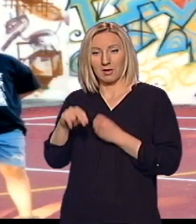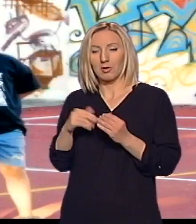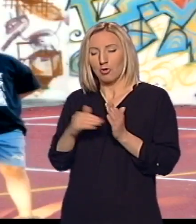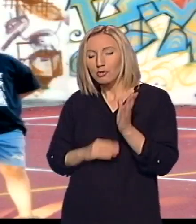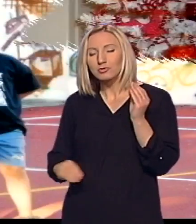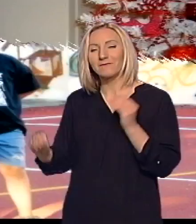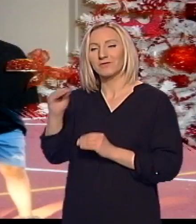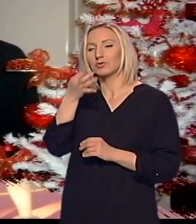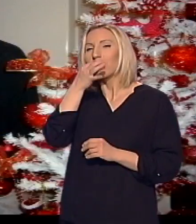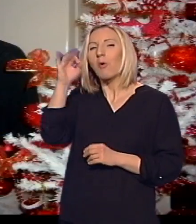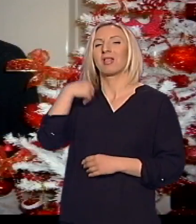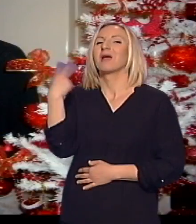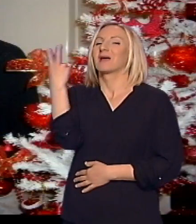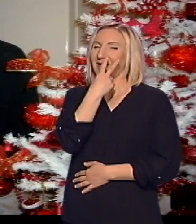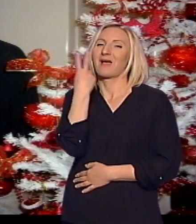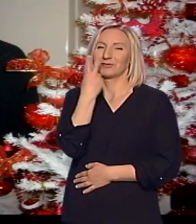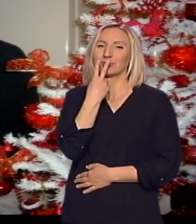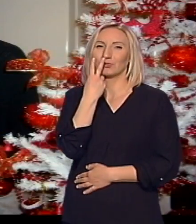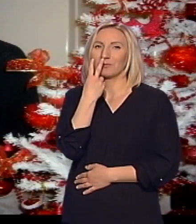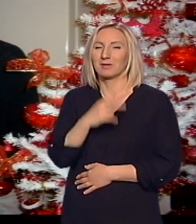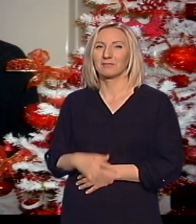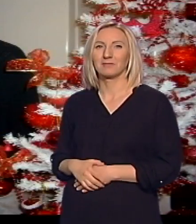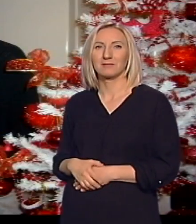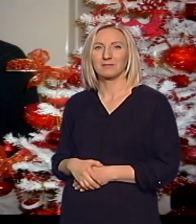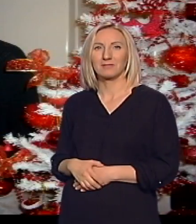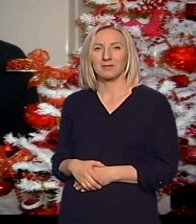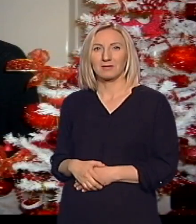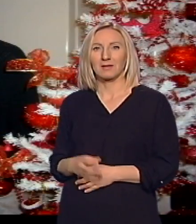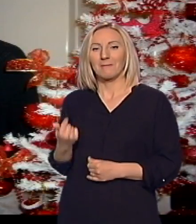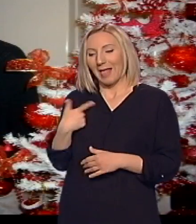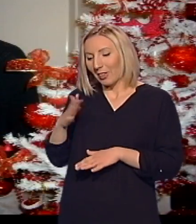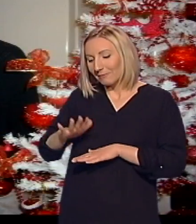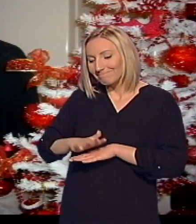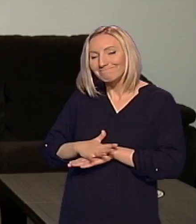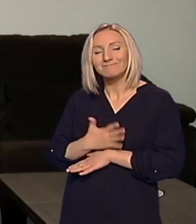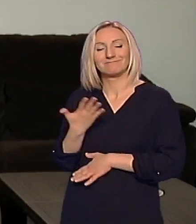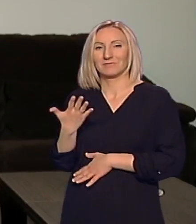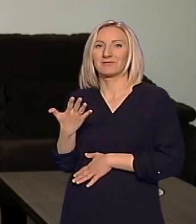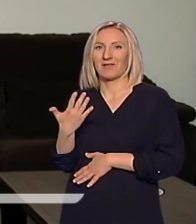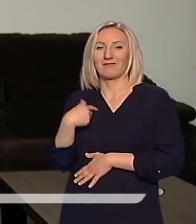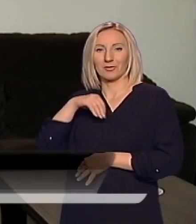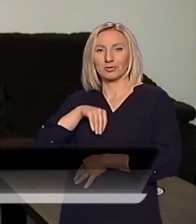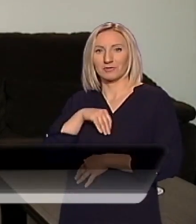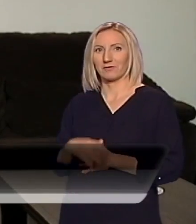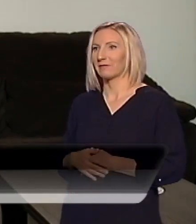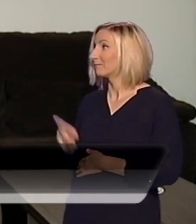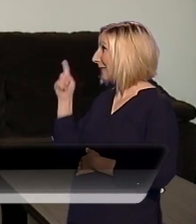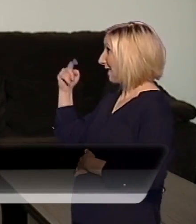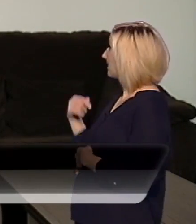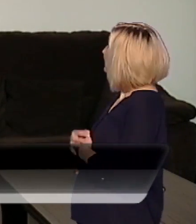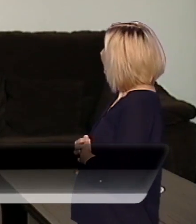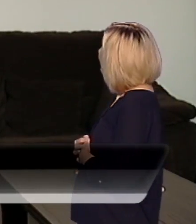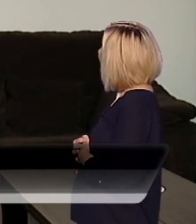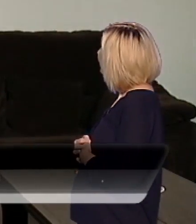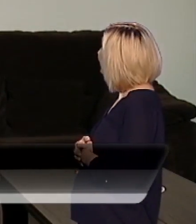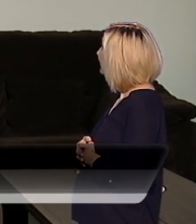i bolje razumem i nekako malo sentimentalnije doživljavam. Da, ja sam njima ujak. I